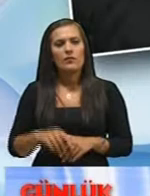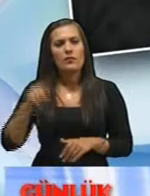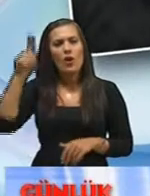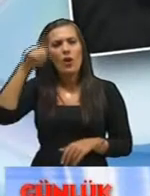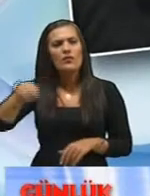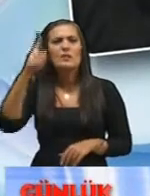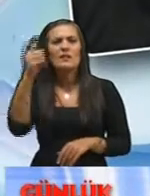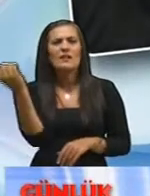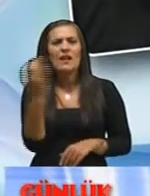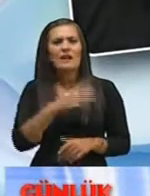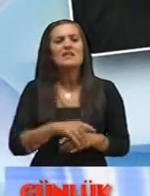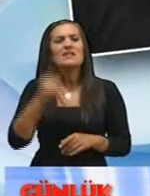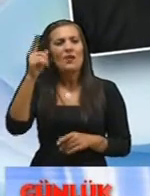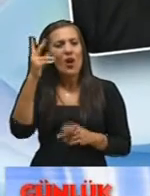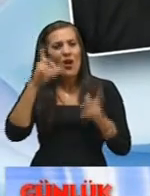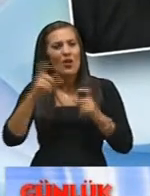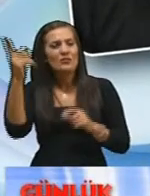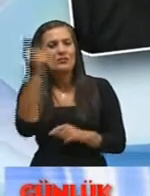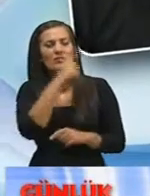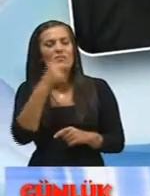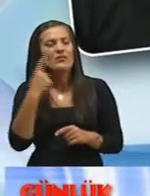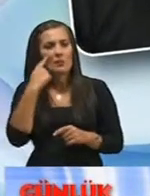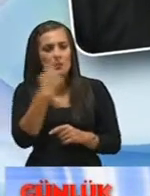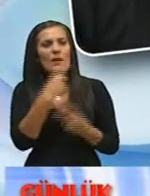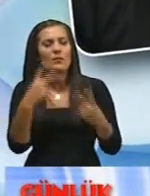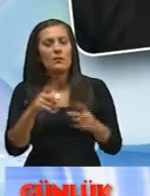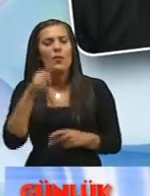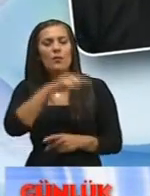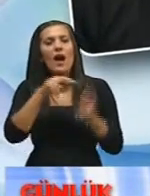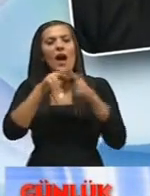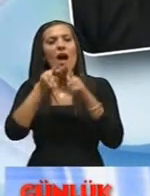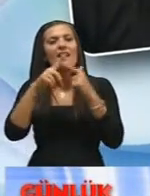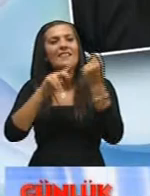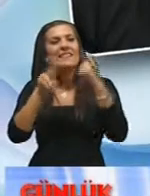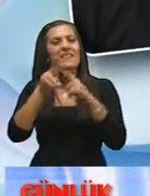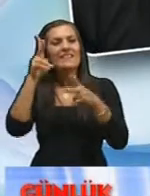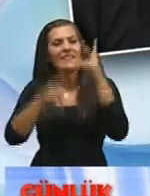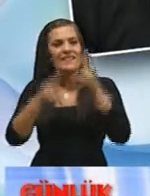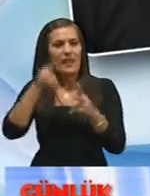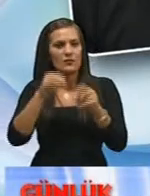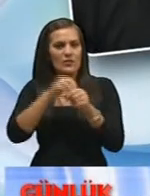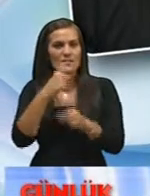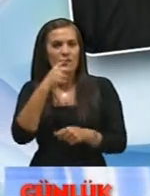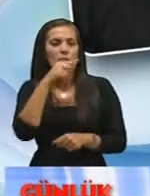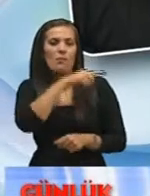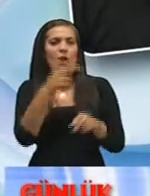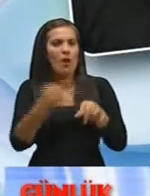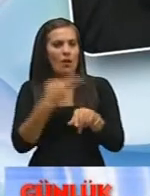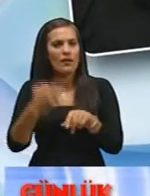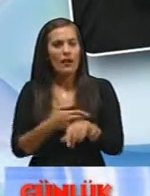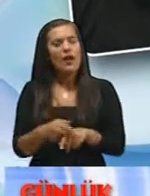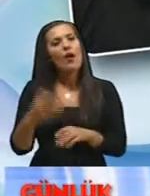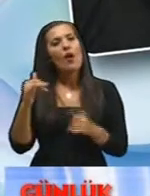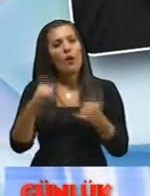onlardan bir tanesi görüntülerden değil mi takip edebiliriz bu antigone işte bir antik tiyatro dediğimiz antigone oyunu